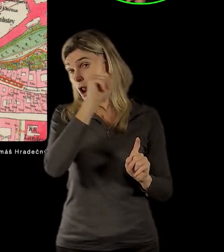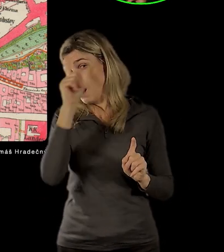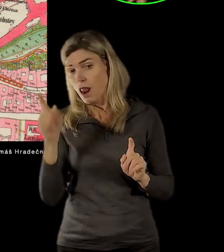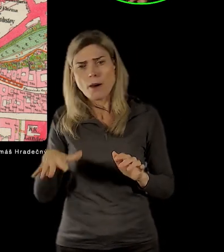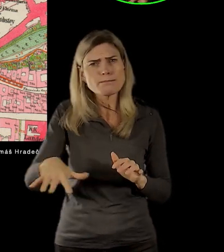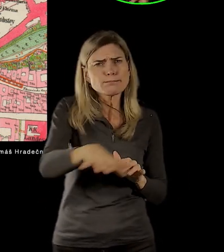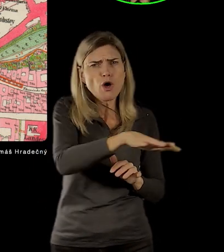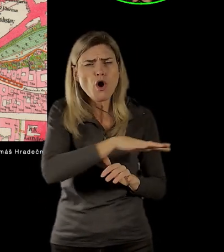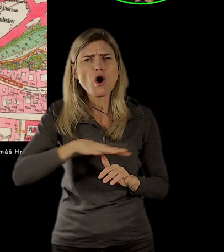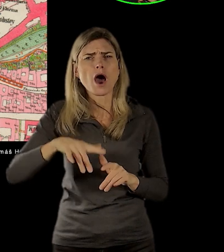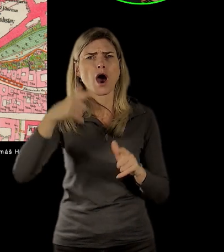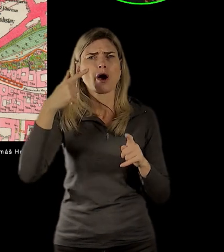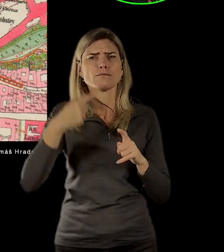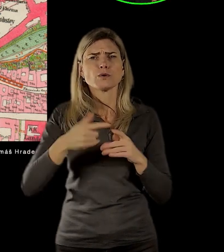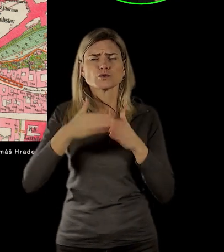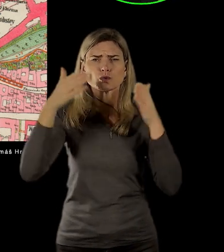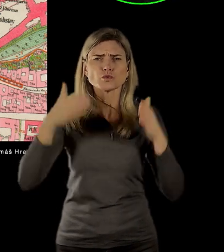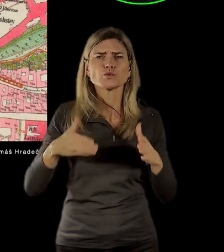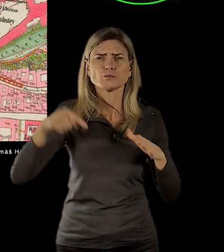plocha půdory z domu